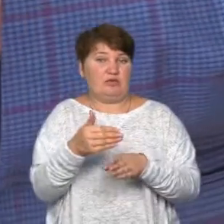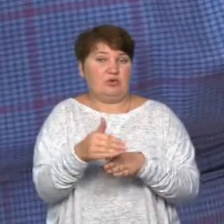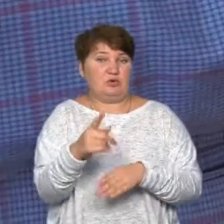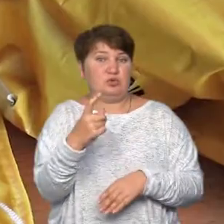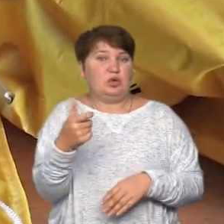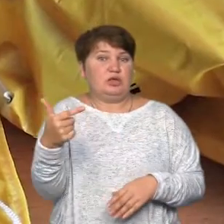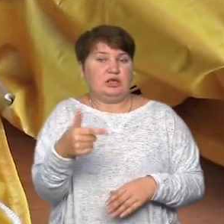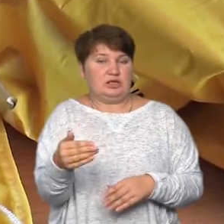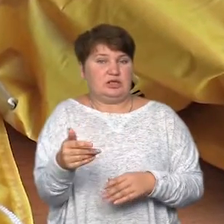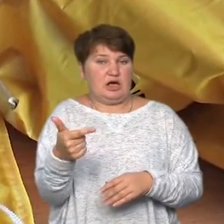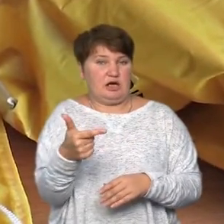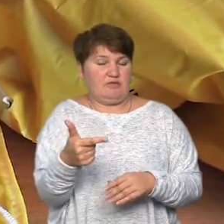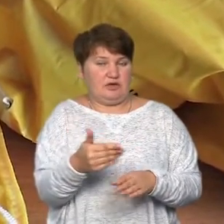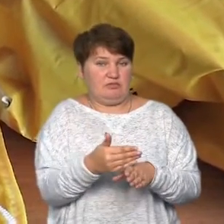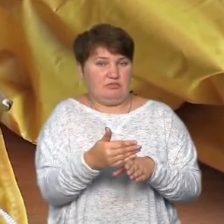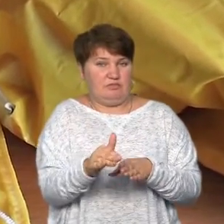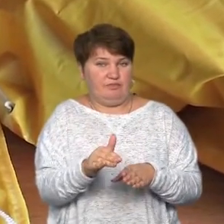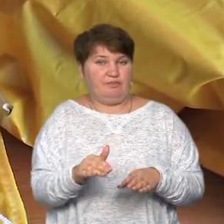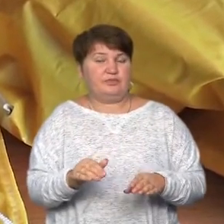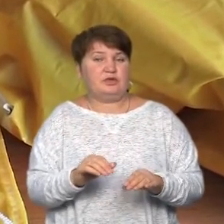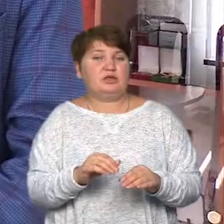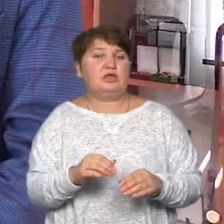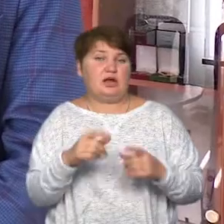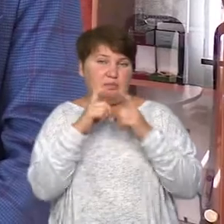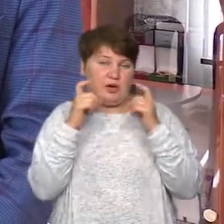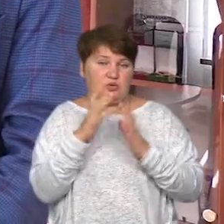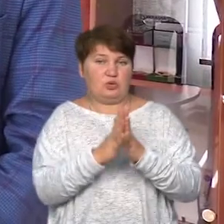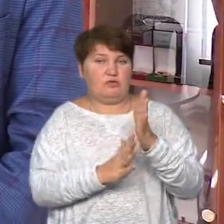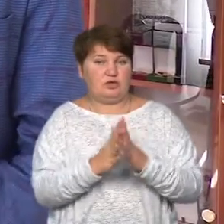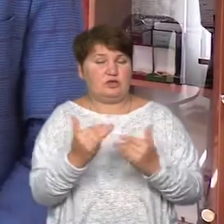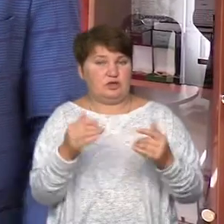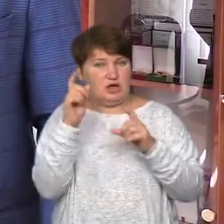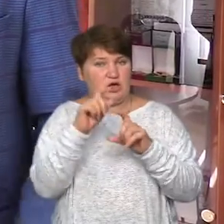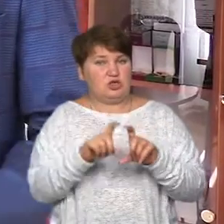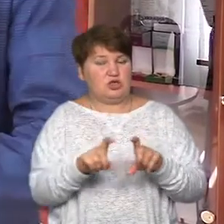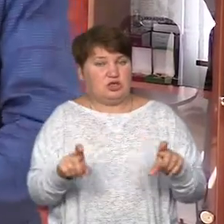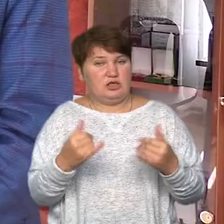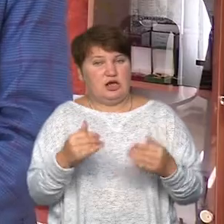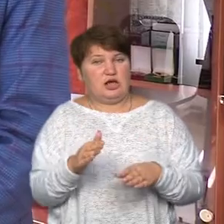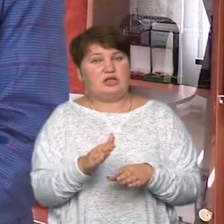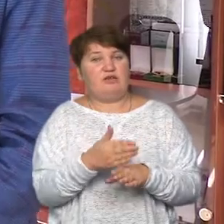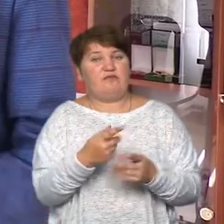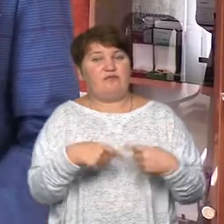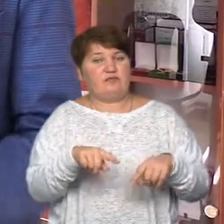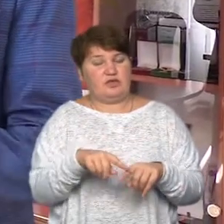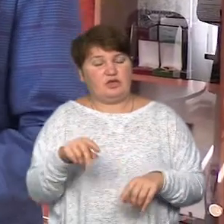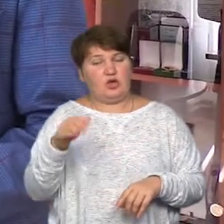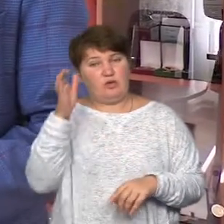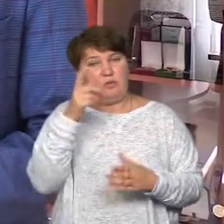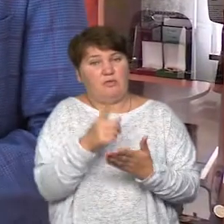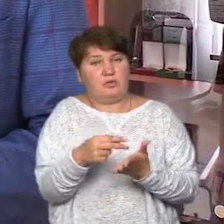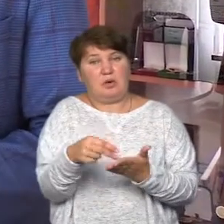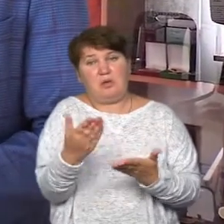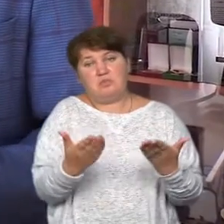тисяч гривень на засоби захисту для навчальних закладів. Зараз відділ освіти мов би закупити. Не знаю, якщо там є якась